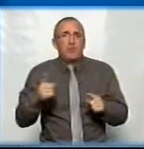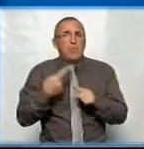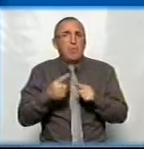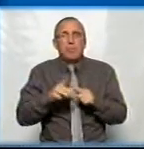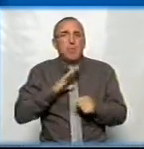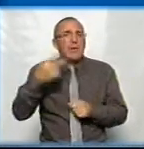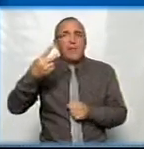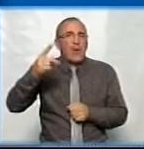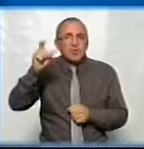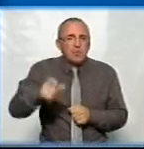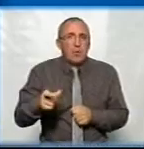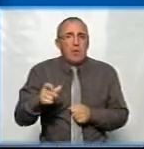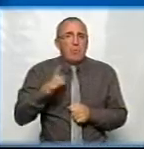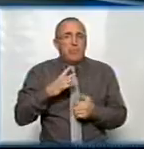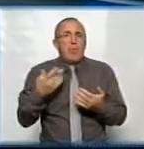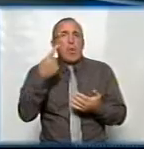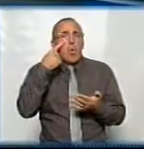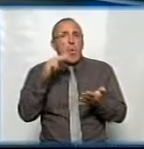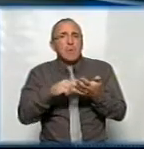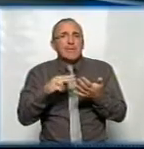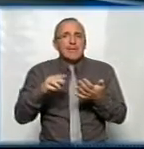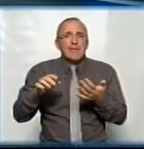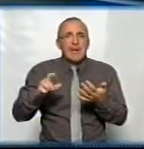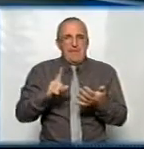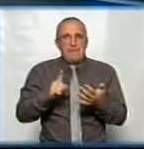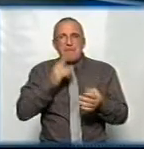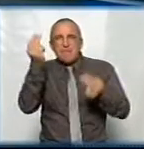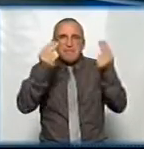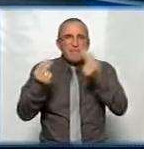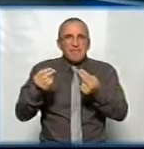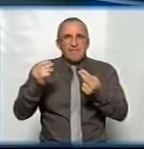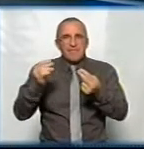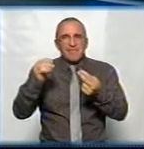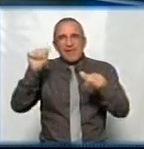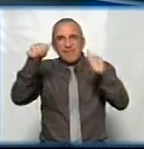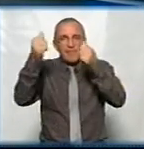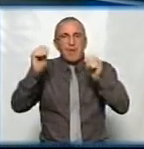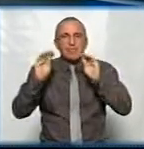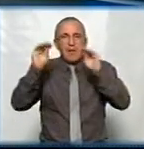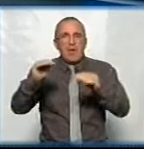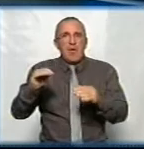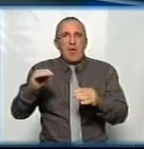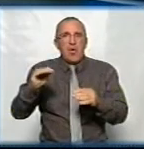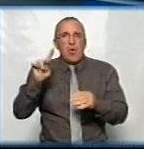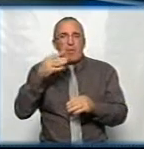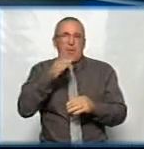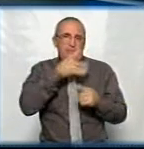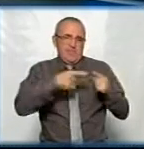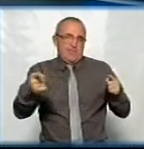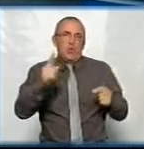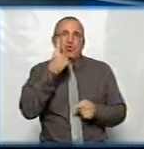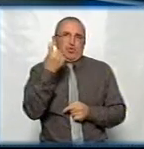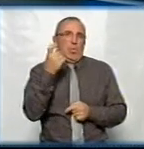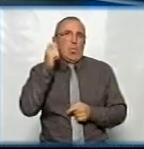було не 20 людей. Як ви оцінюєте мистецький рівень тих пам'ятників, які вже встановлені у Кропивницькому за період останніх 100 років,